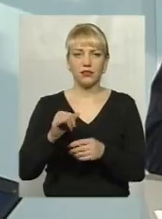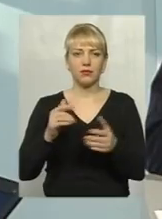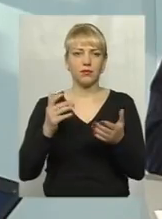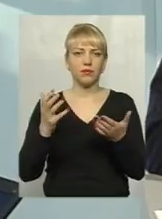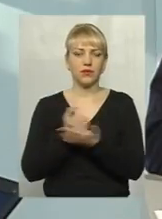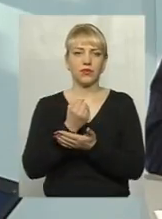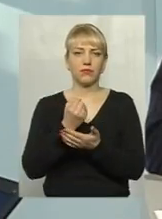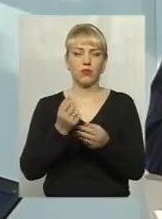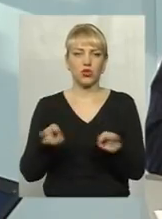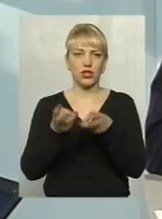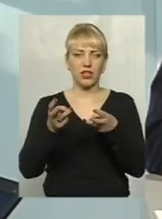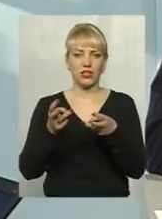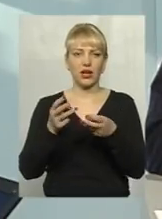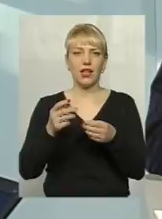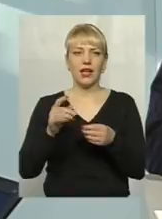Дитина злякалася.